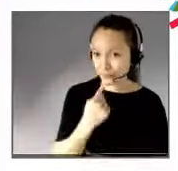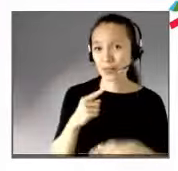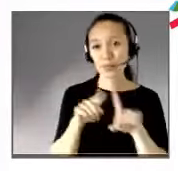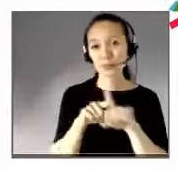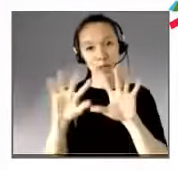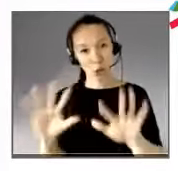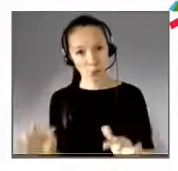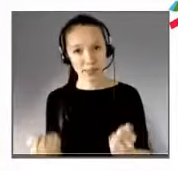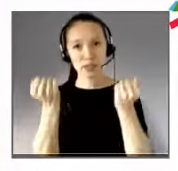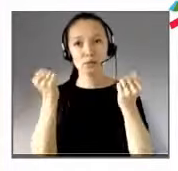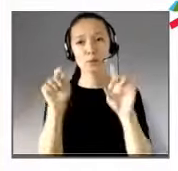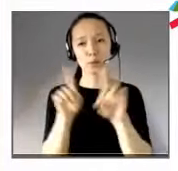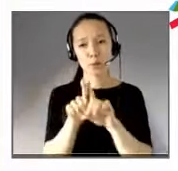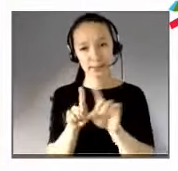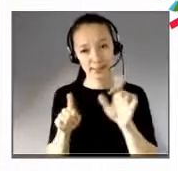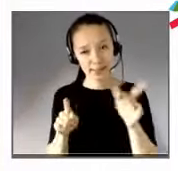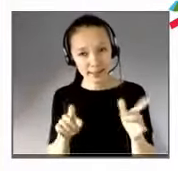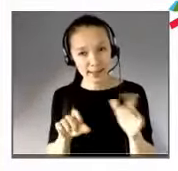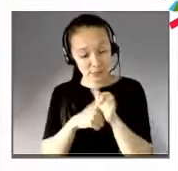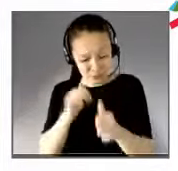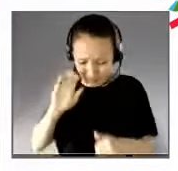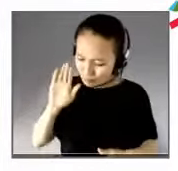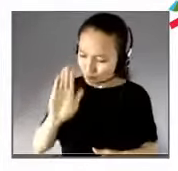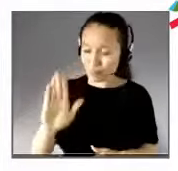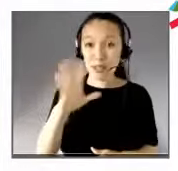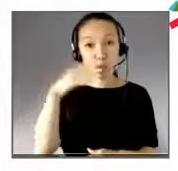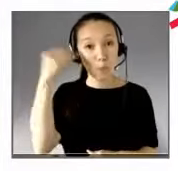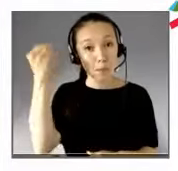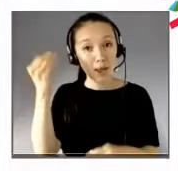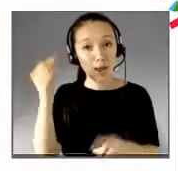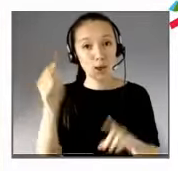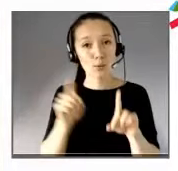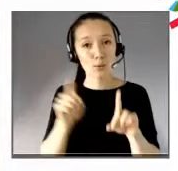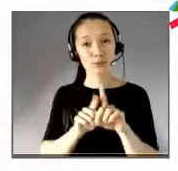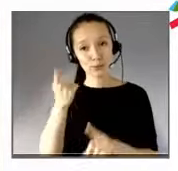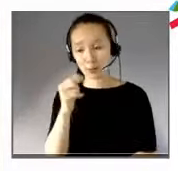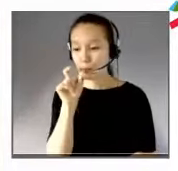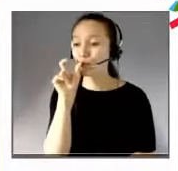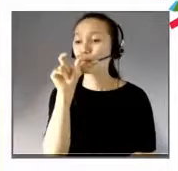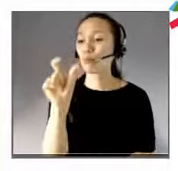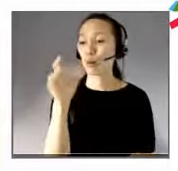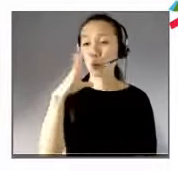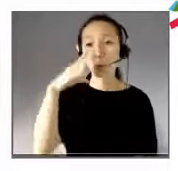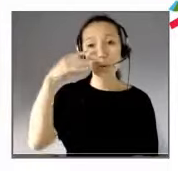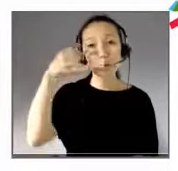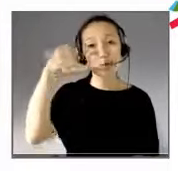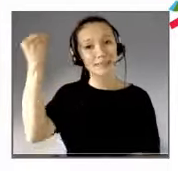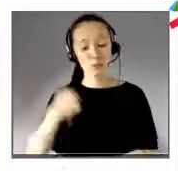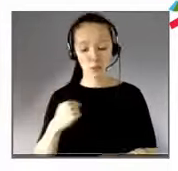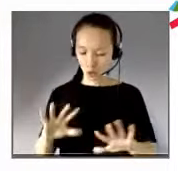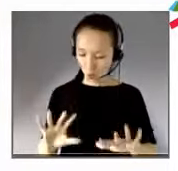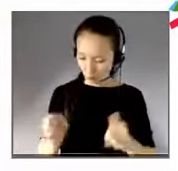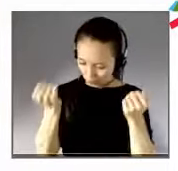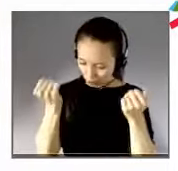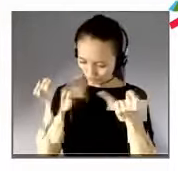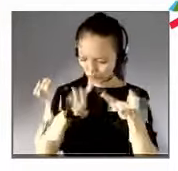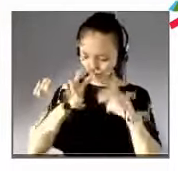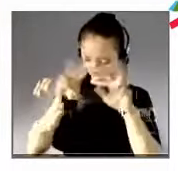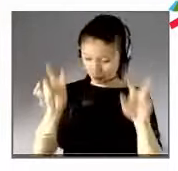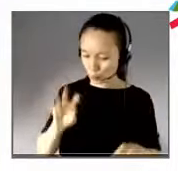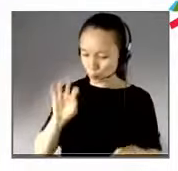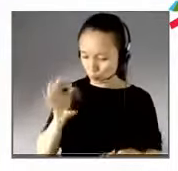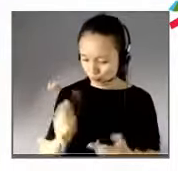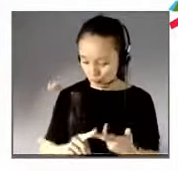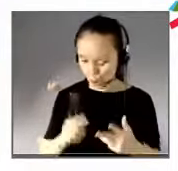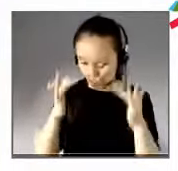aussi purement humaines, d'où la notion d'humanisme. C'est au-delà de ma compétence, de mon diplôme, de mon expérience, qu'est-ce que j'ai en